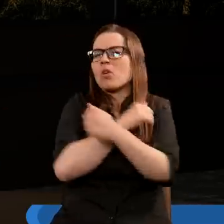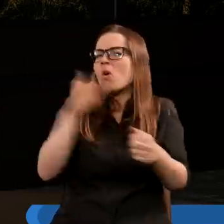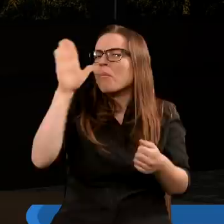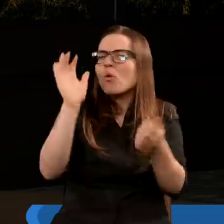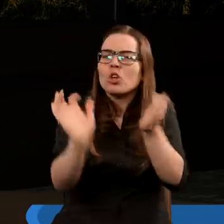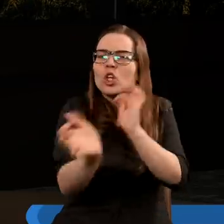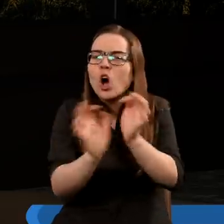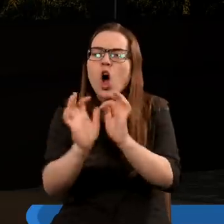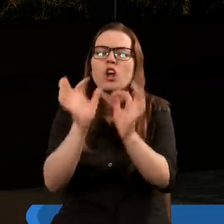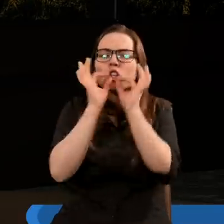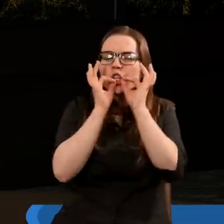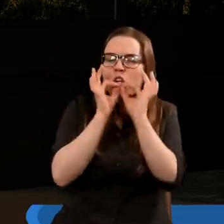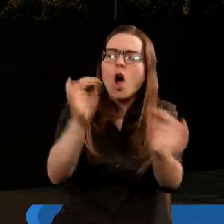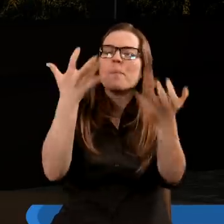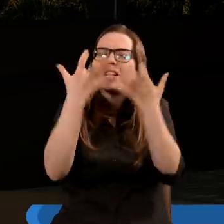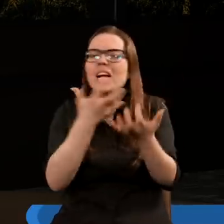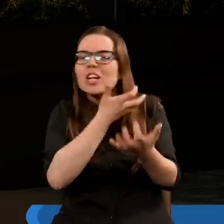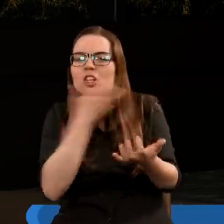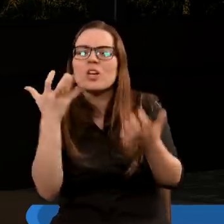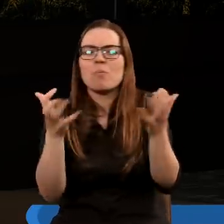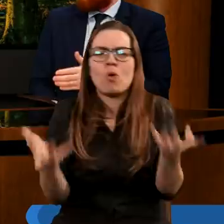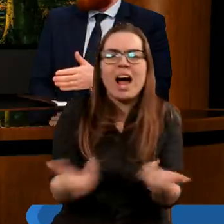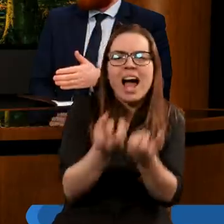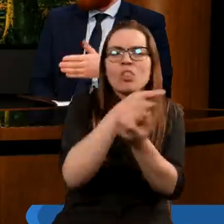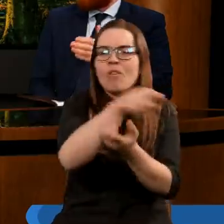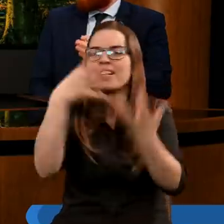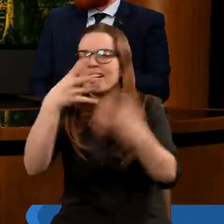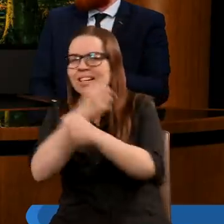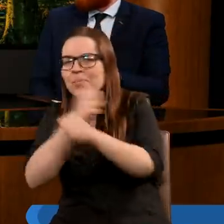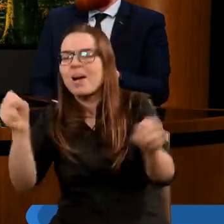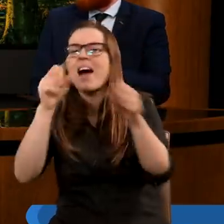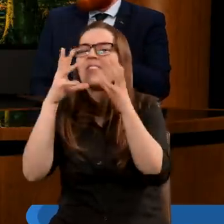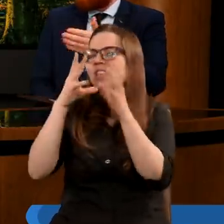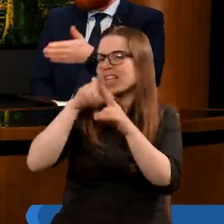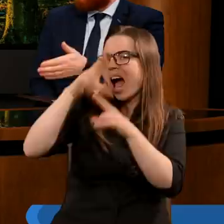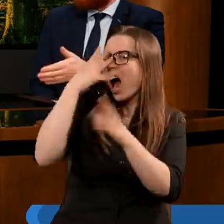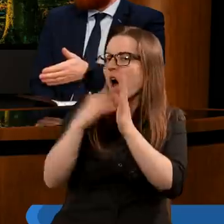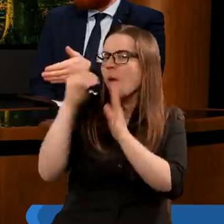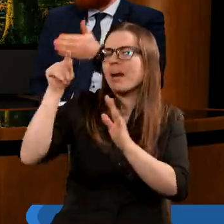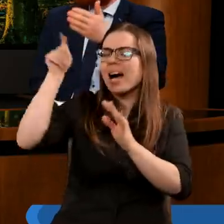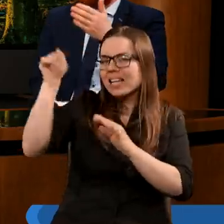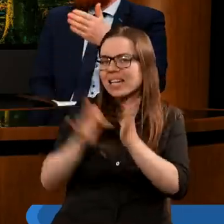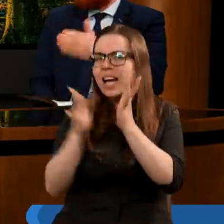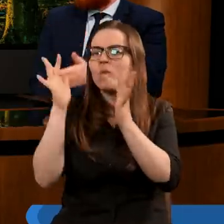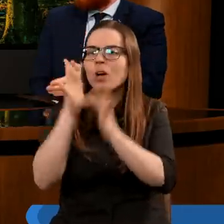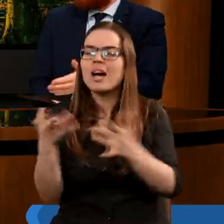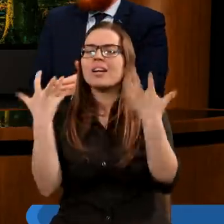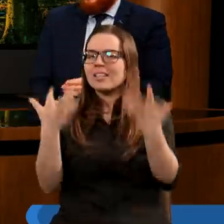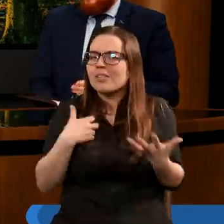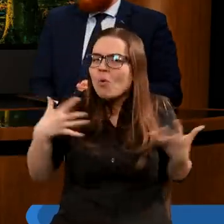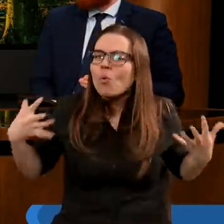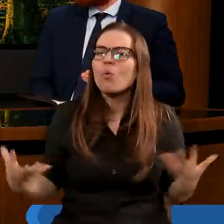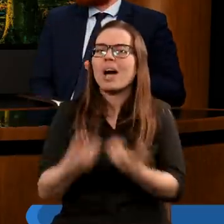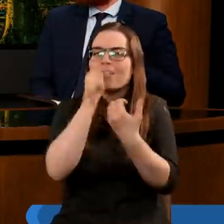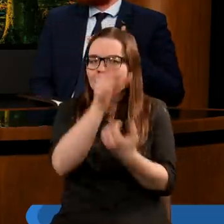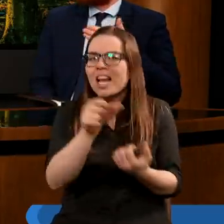Bogiem troski, że Bóg jest tym, który chce ratować, który chce zbawić człowieka. No obraz Pana Jezusa, który zszedł na ziemię, aby człowieka uratować,